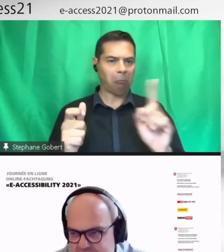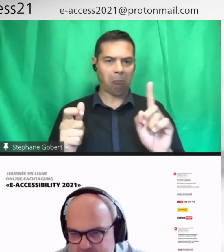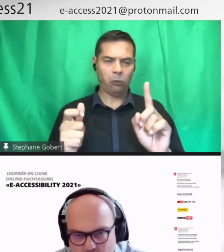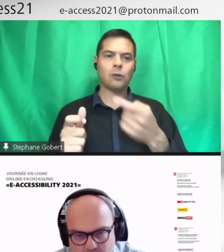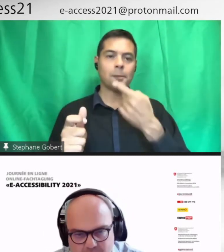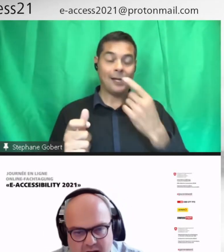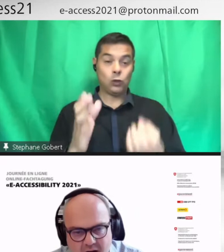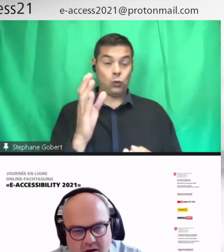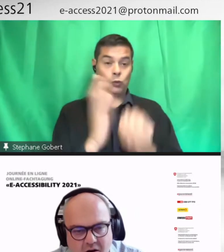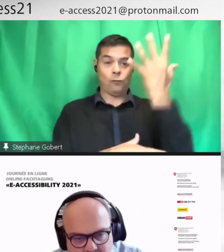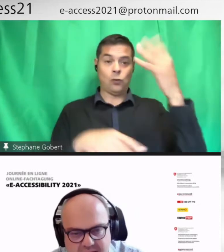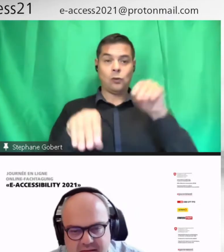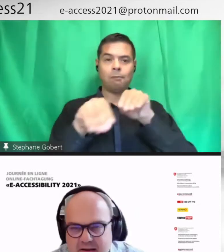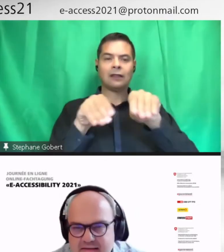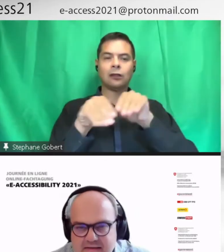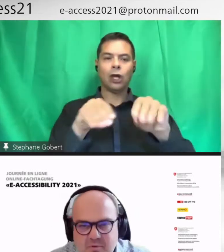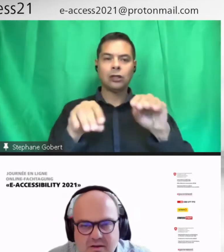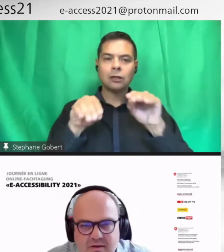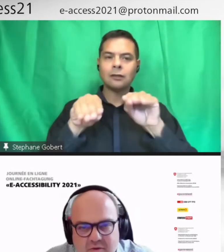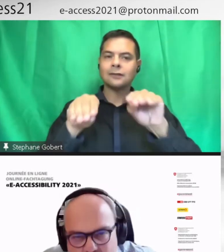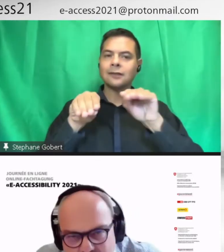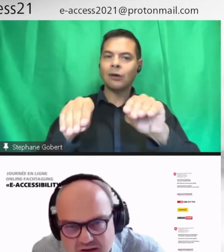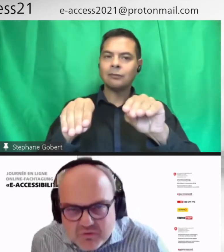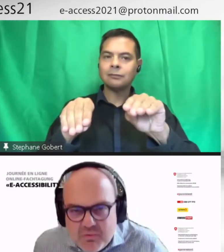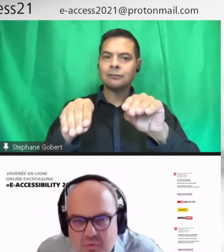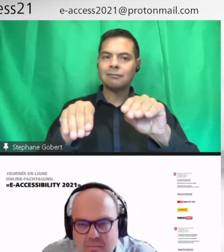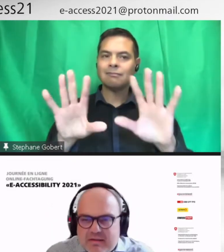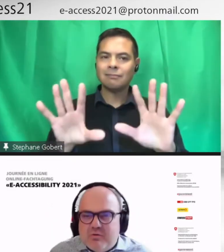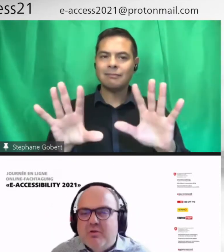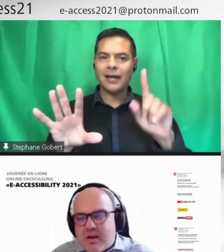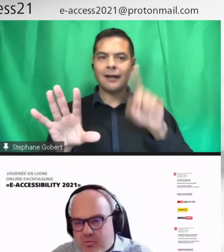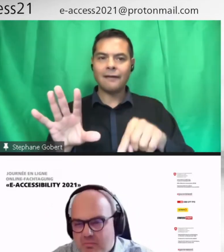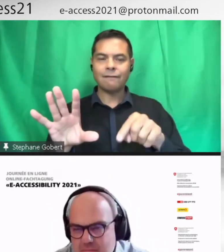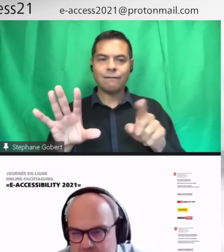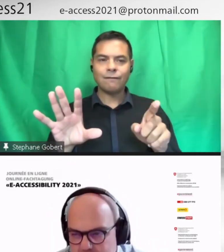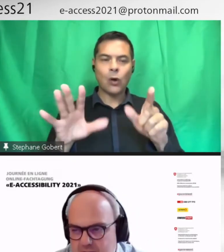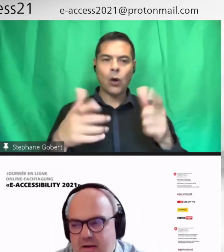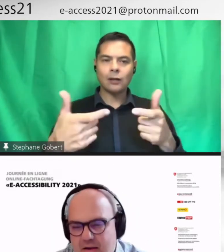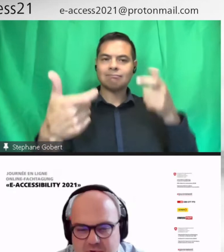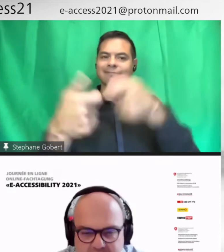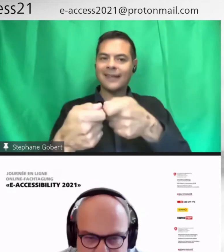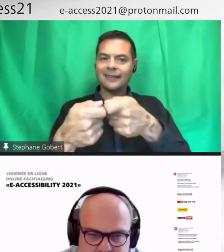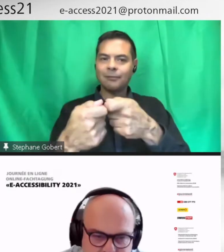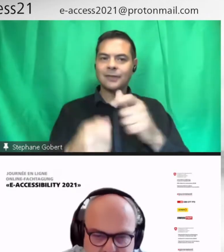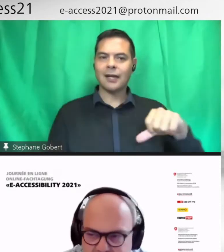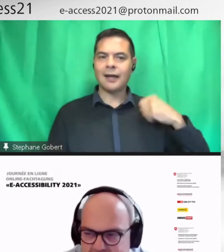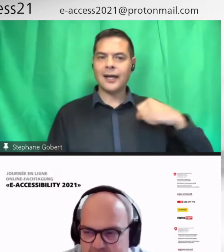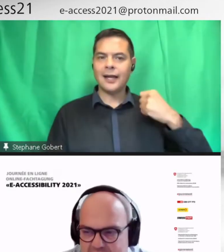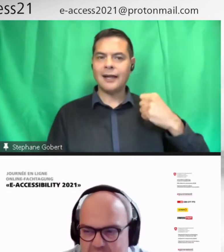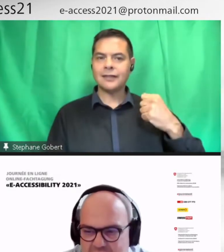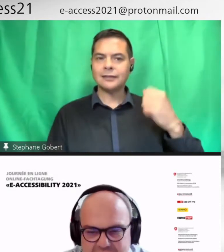beau. Or, si ce n pas accessible aux élèves qui ont des besoins particuliers, on a un problème. Et puis, on risque